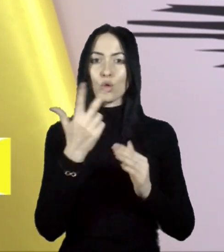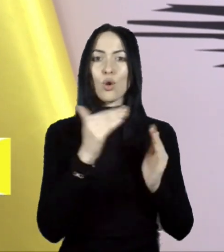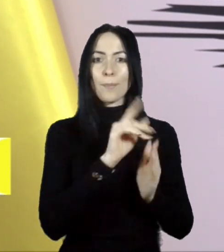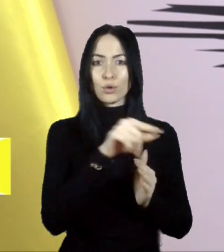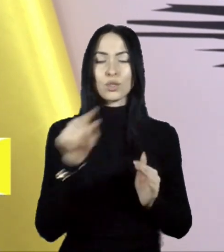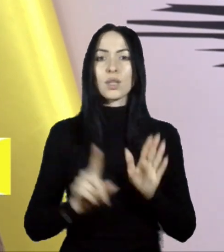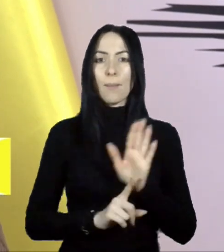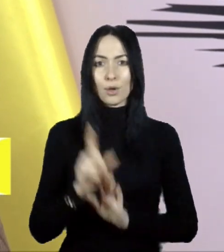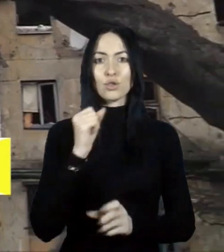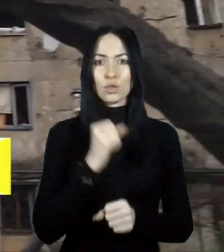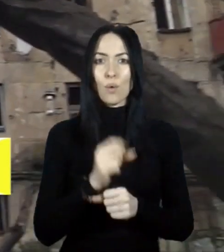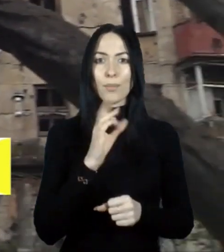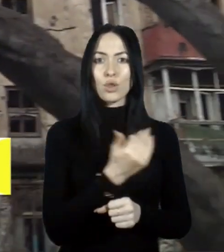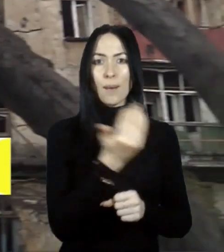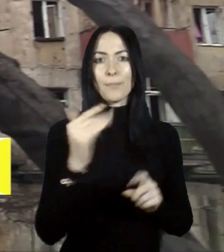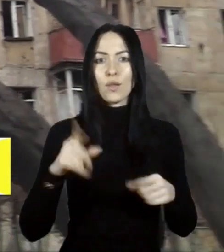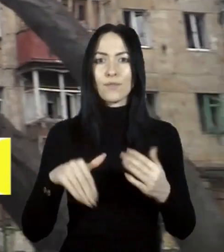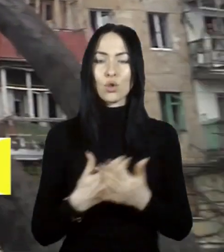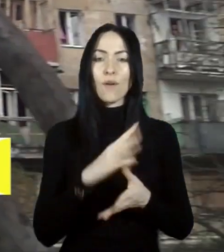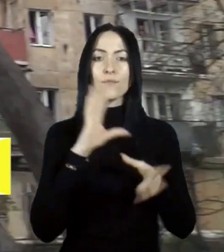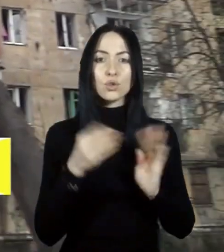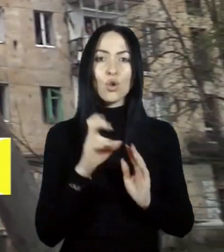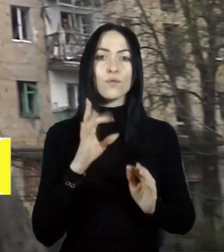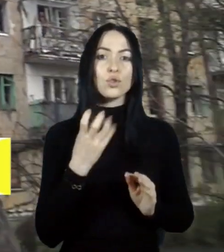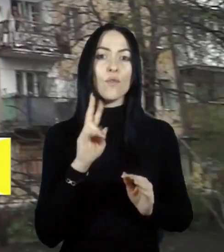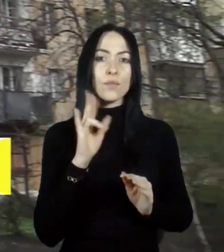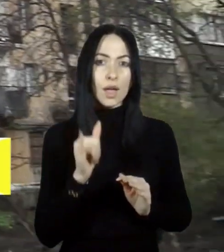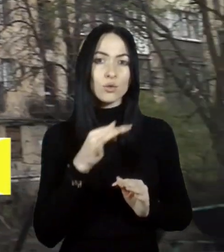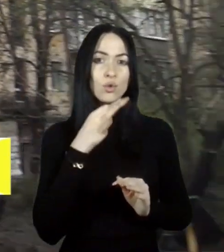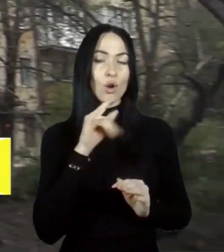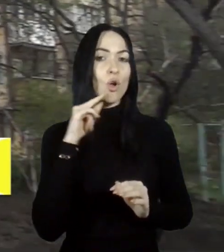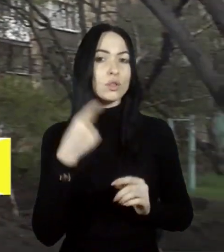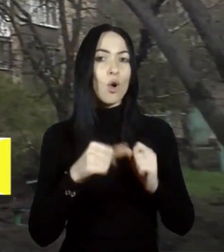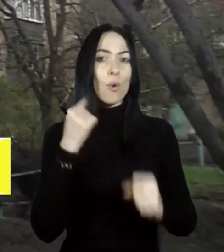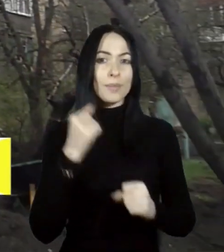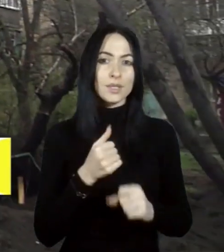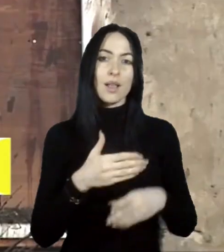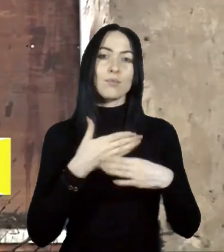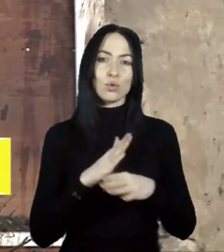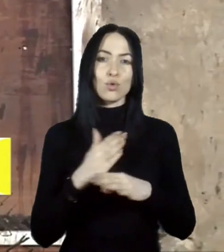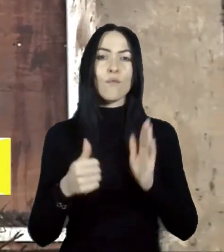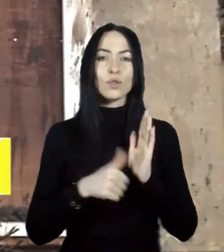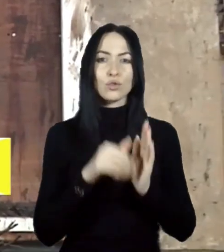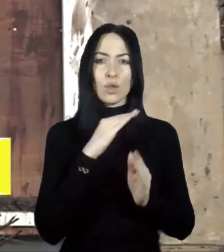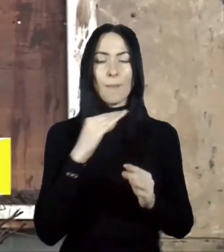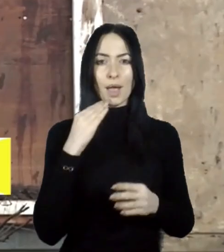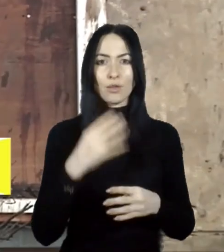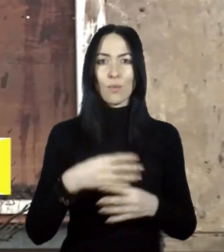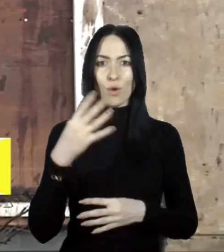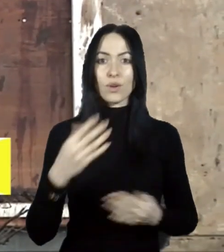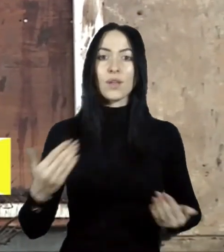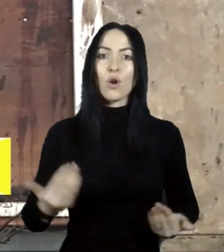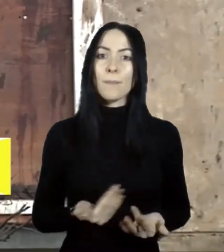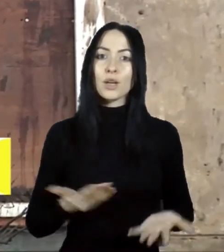робота по їх відновленню. Всього у Слов'янську, каже Вадим Лях, російськими обстрелами зруйновано 6 багатоповерхівок, мешканці яких